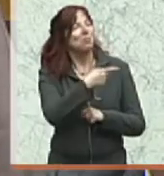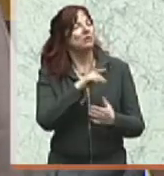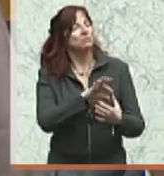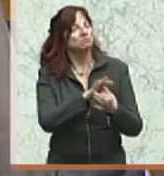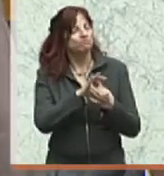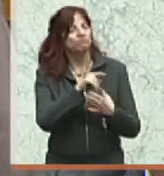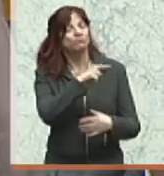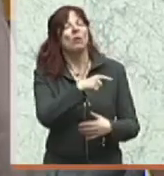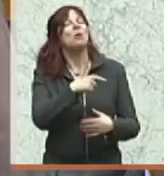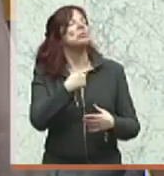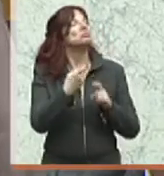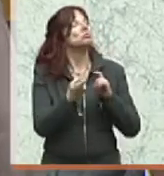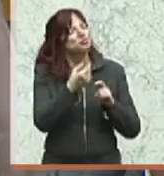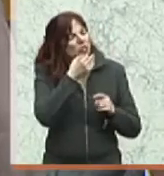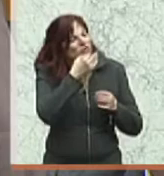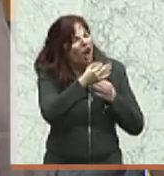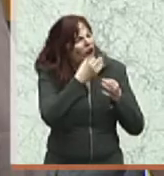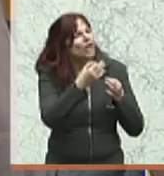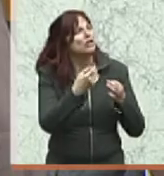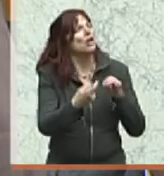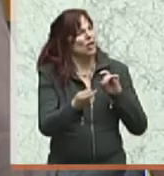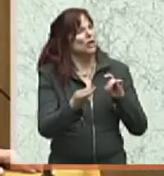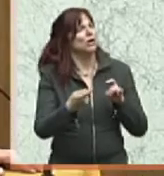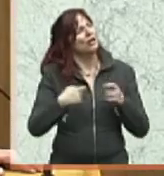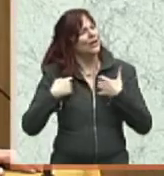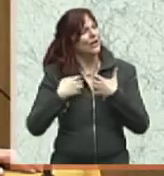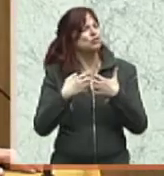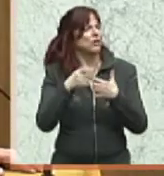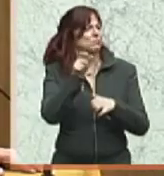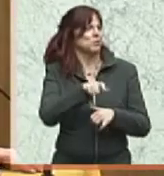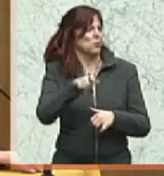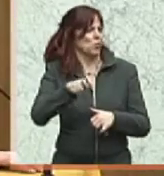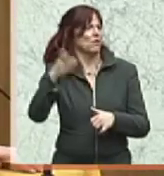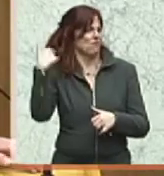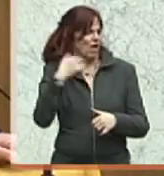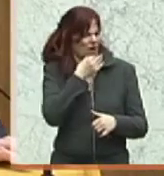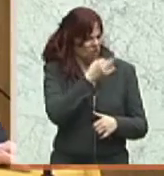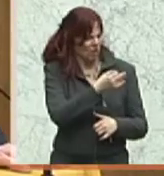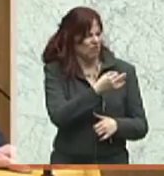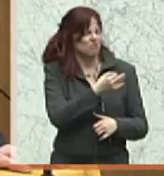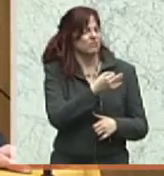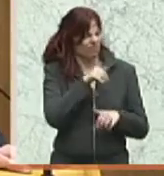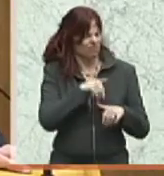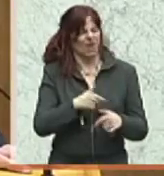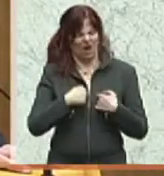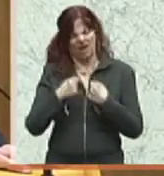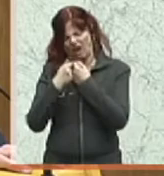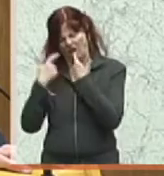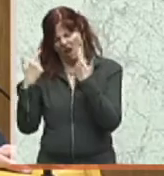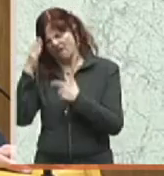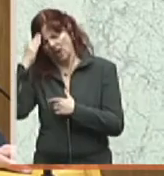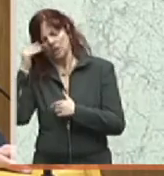klar, wir müssen handeln. Kollege Steinhauser und ich haben daraufhin einen Brief verfasst an